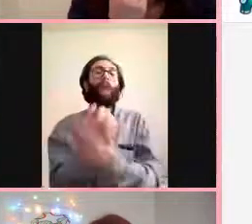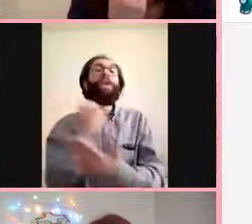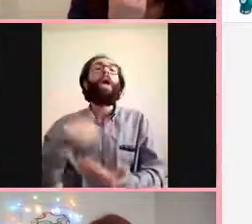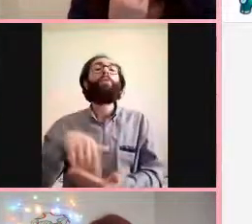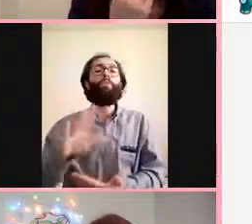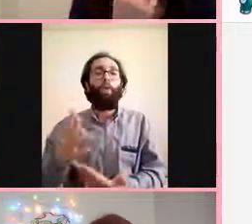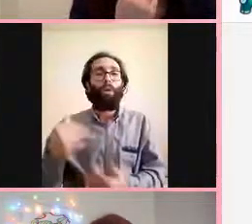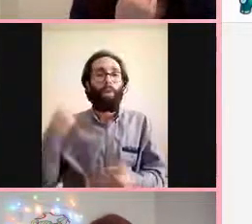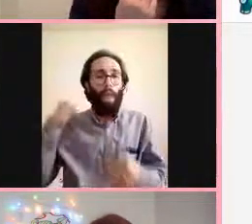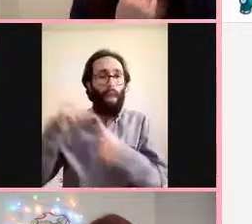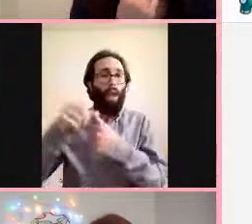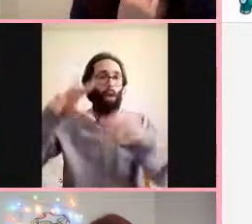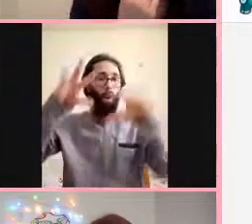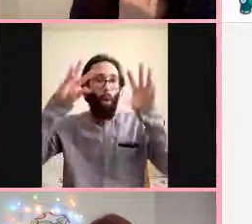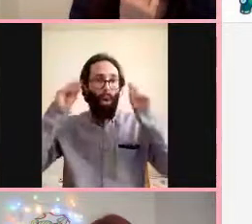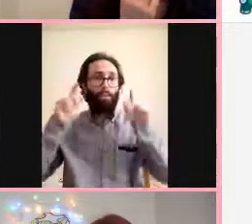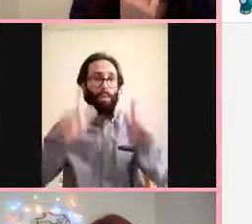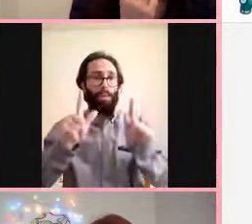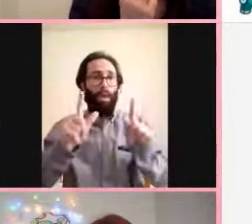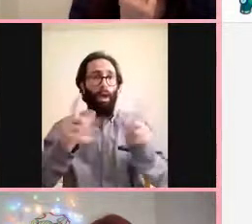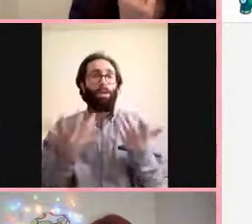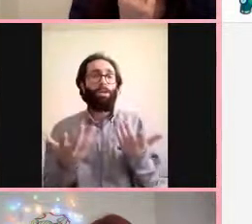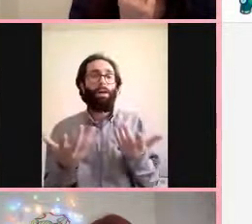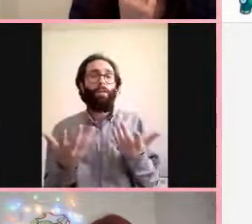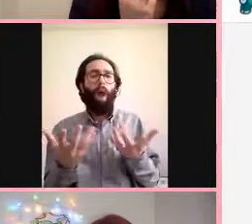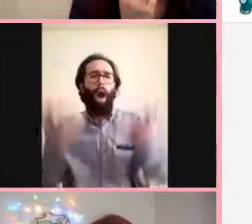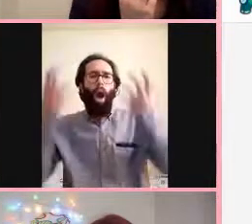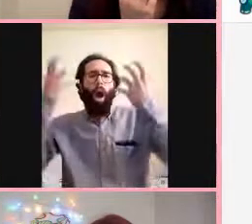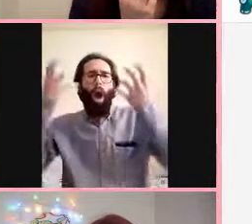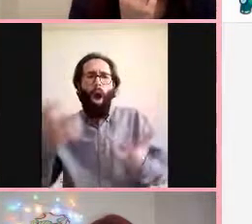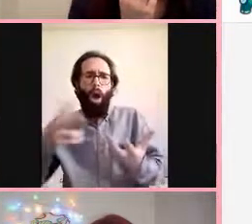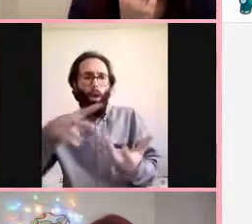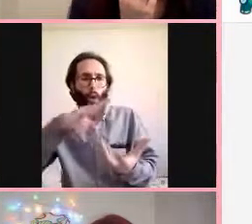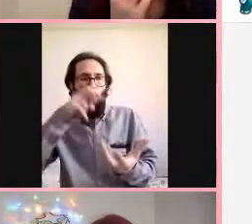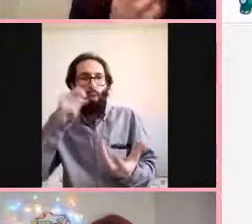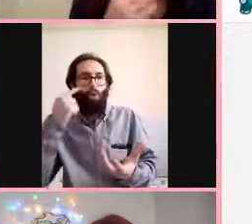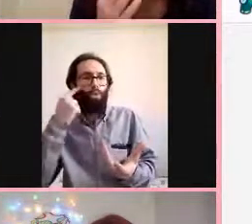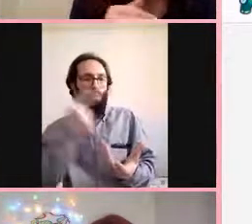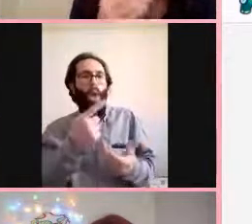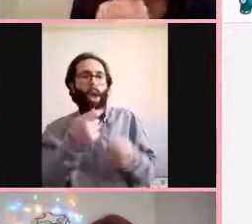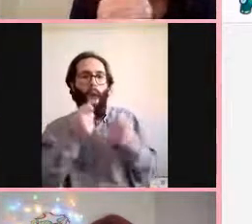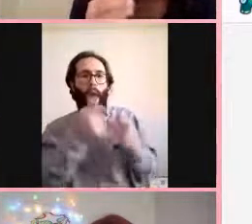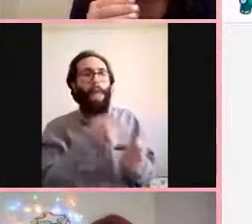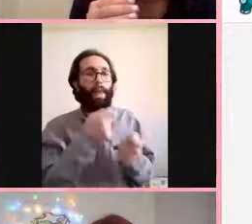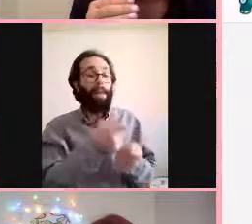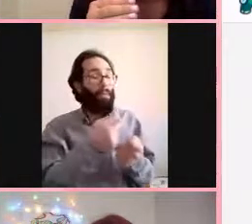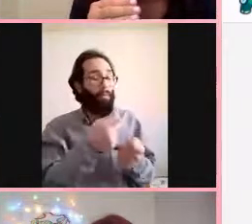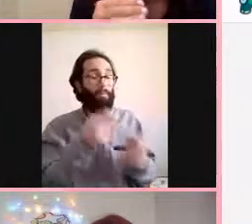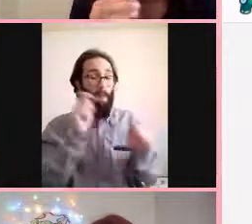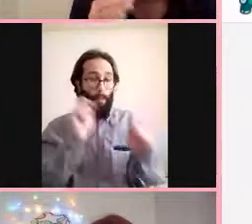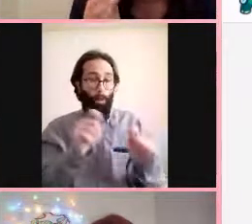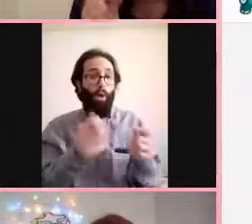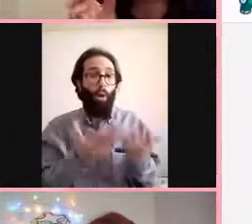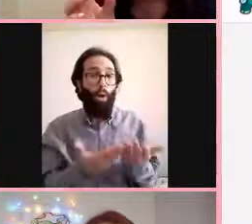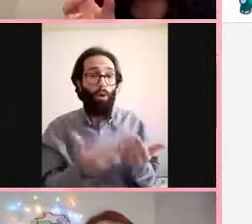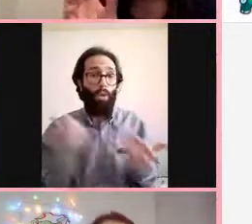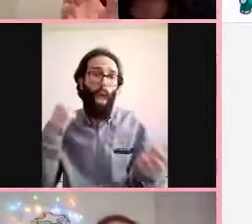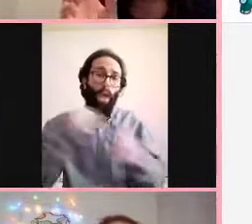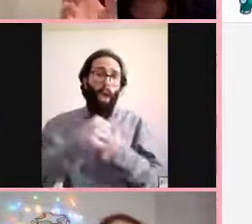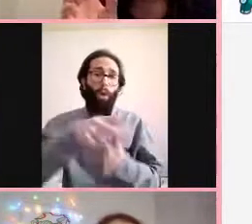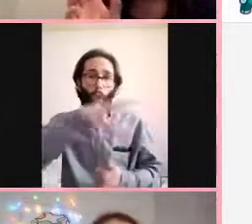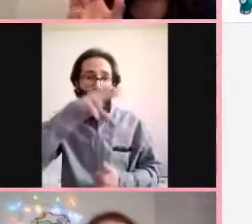kokularla falan şey yapıyorlarmış insanların burunlarını tekrar öğretmeye çalışıyorlarmış. Bak bu